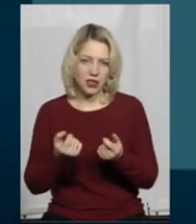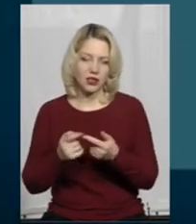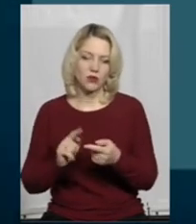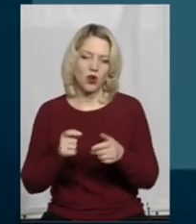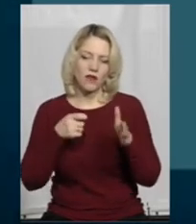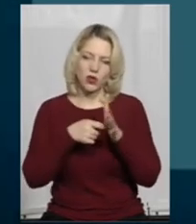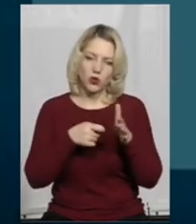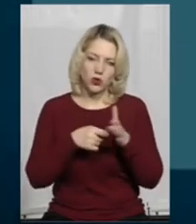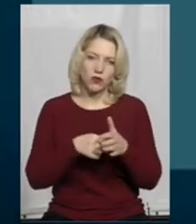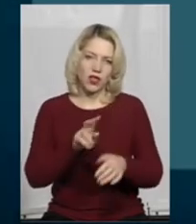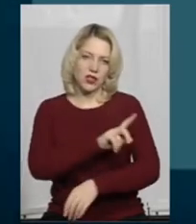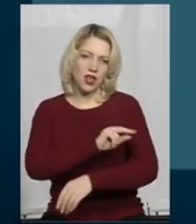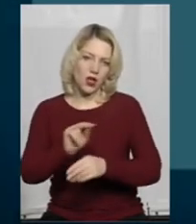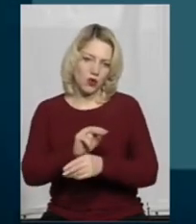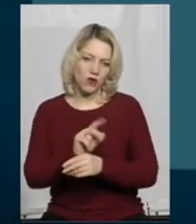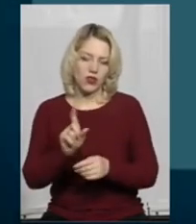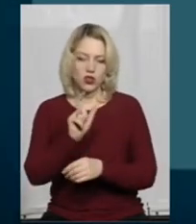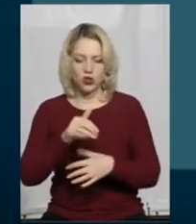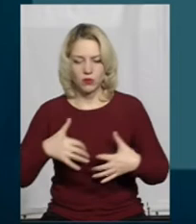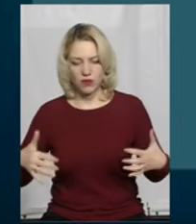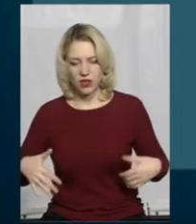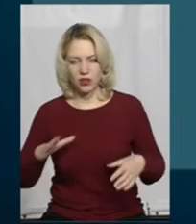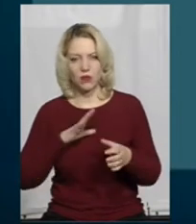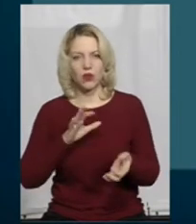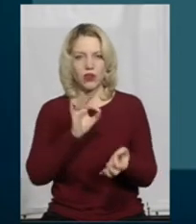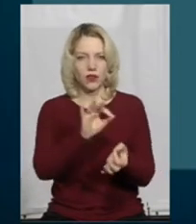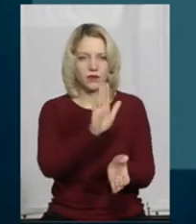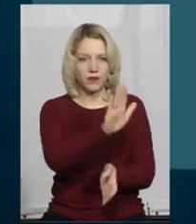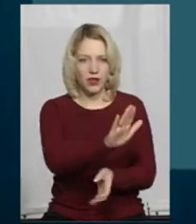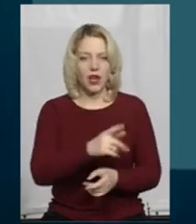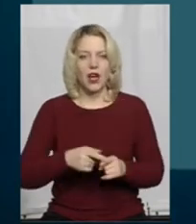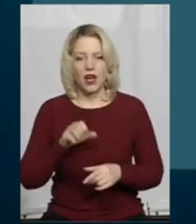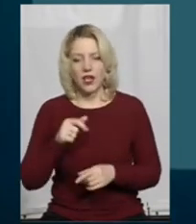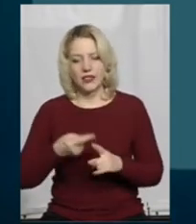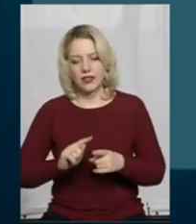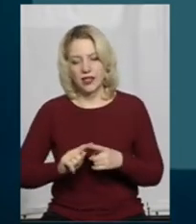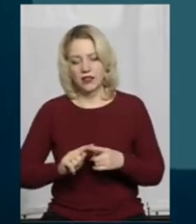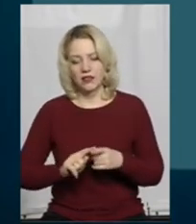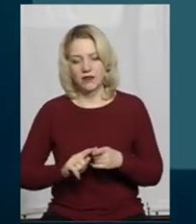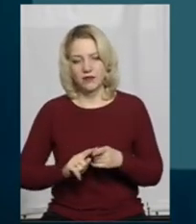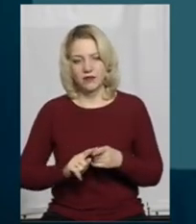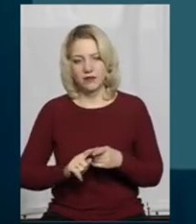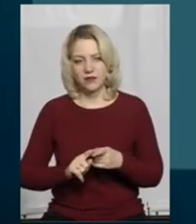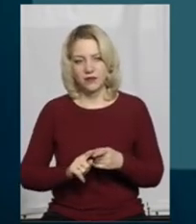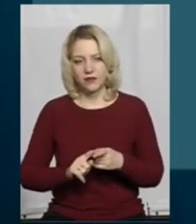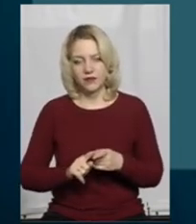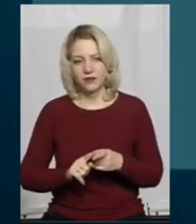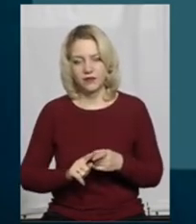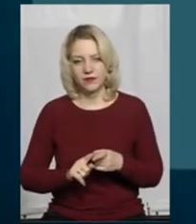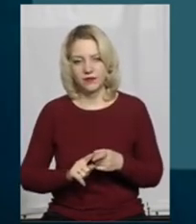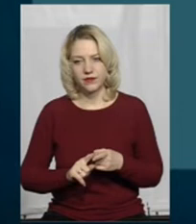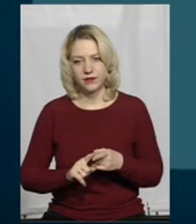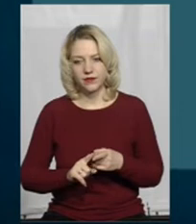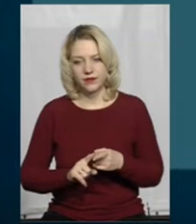тварини були в хороших руках на легший період. Загалом можу сказати, що ця особа, відносно якоїсь кримінальне провадження,